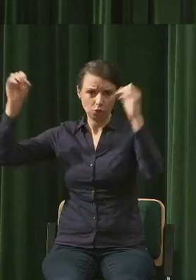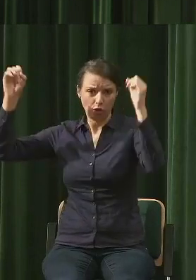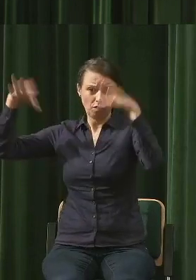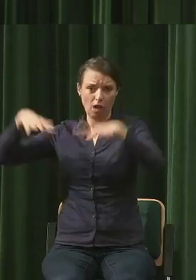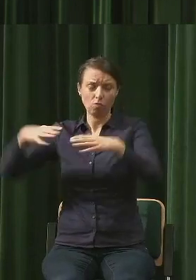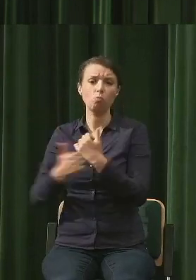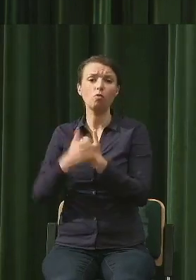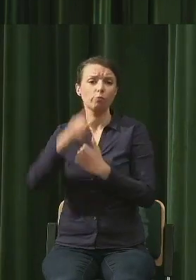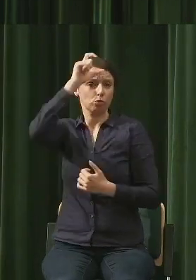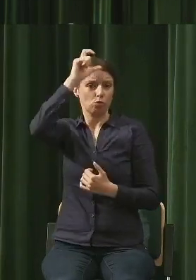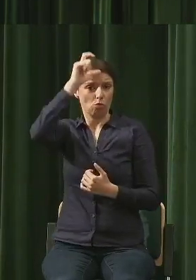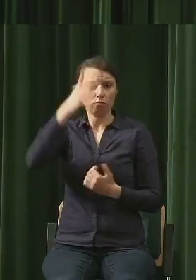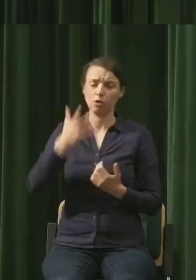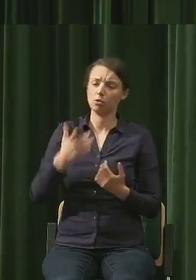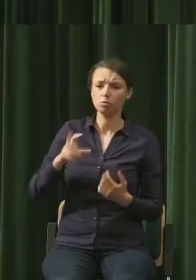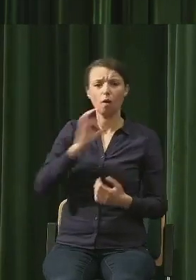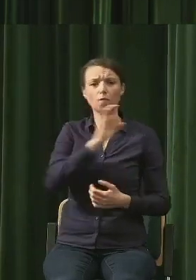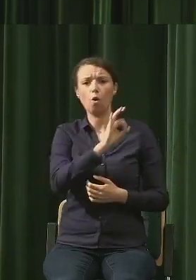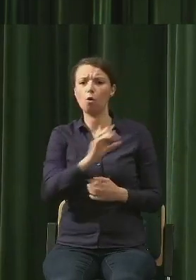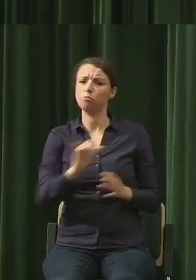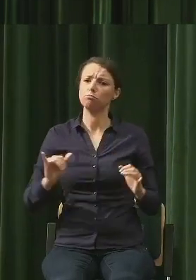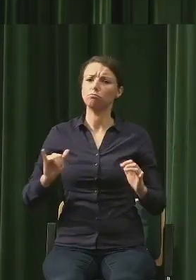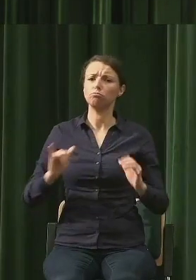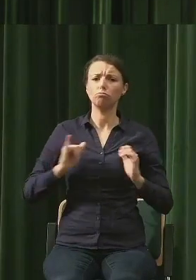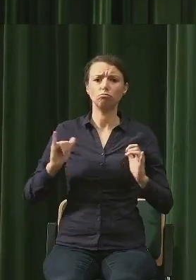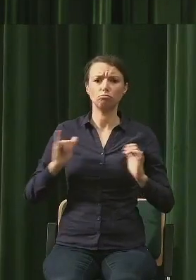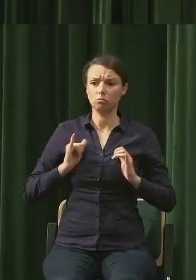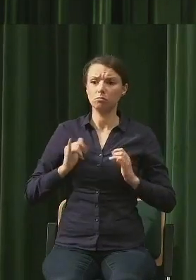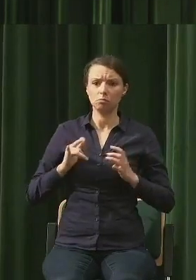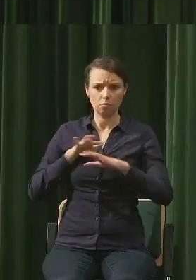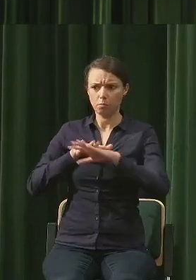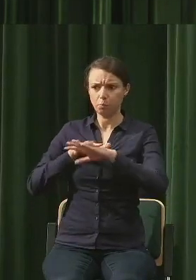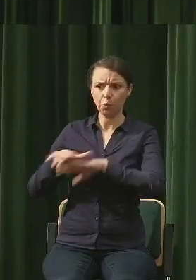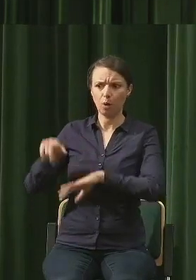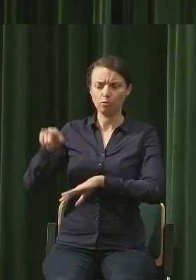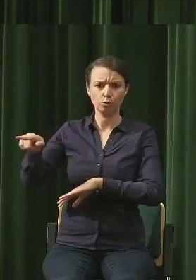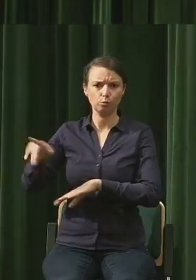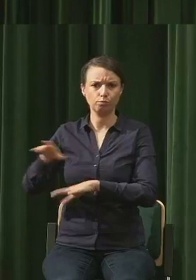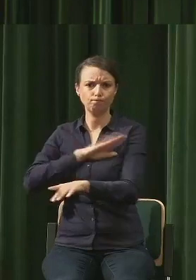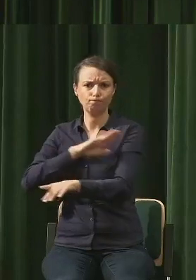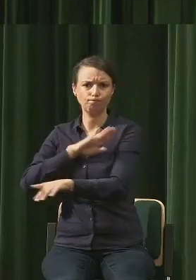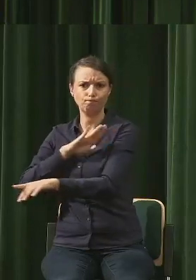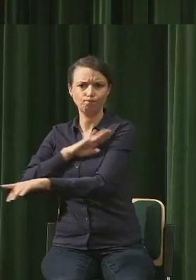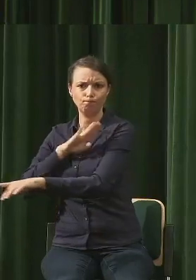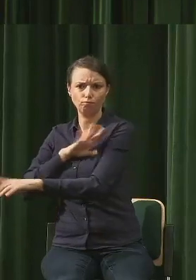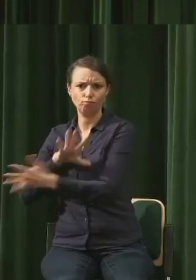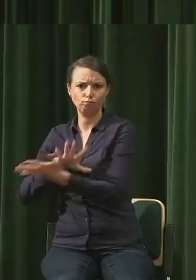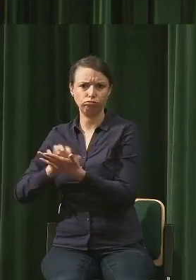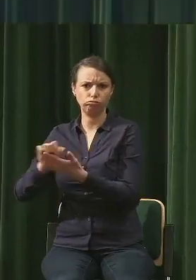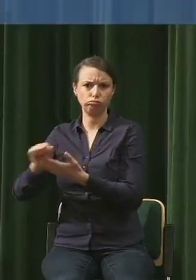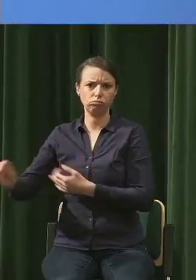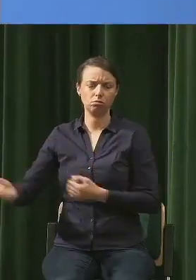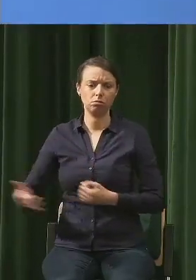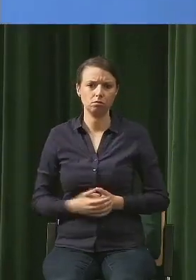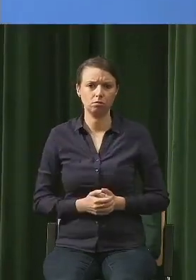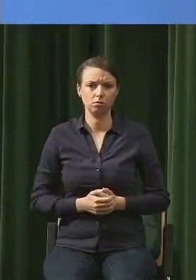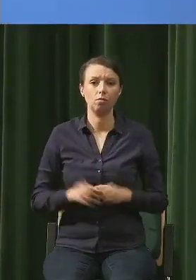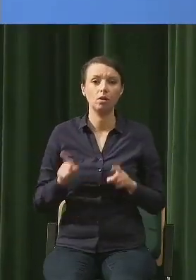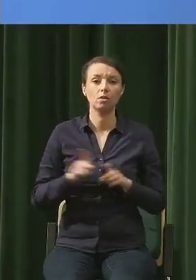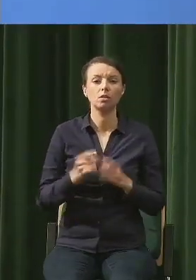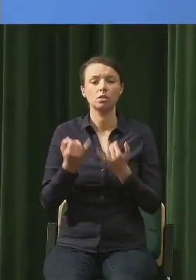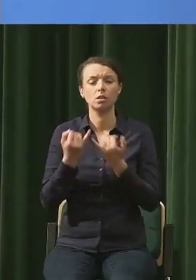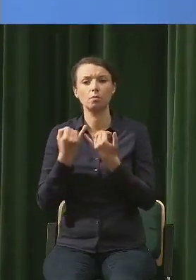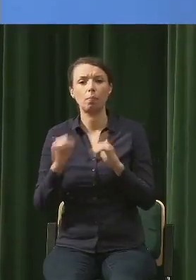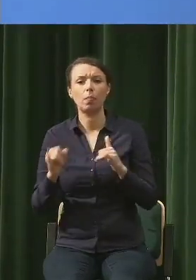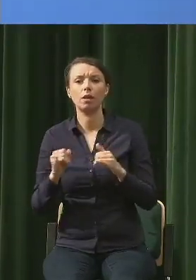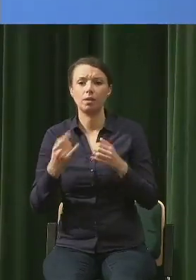I inna rzecz, która też się wymyka z liczb, wymyka się z modelowania, to jest coś, co zostało opublikowane pod